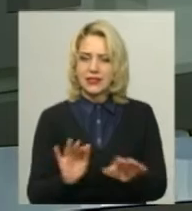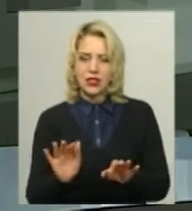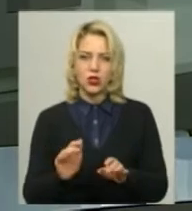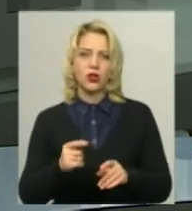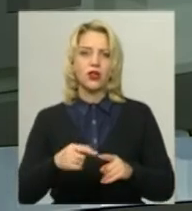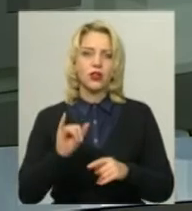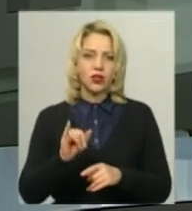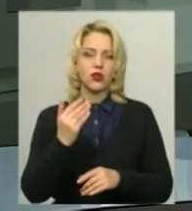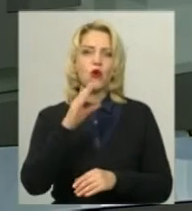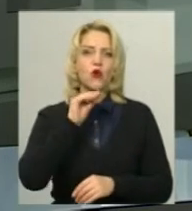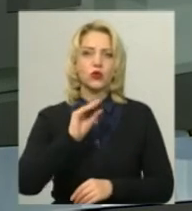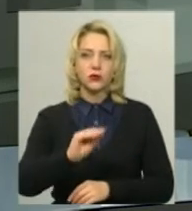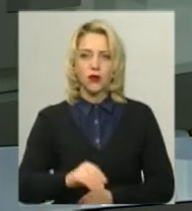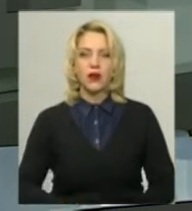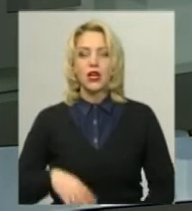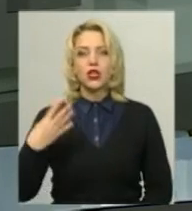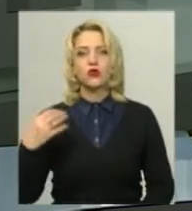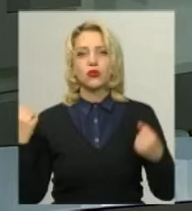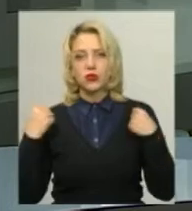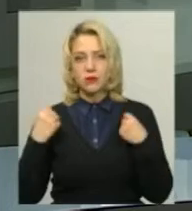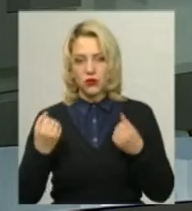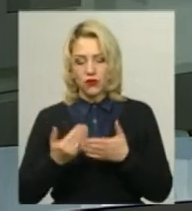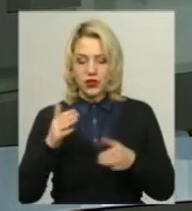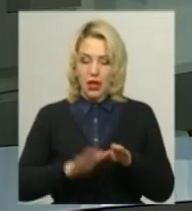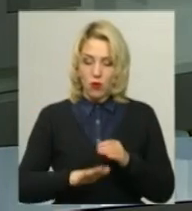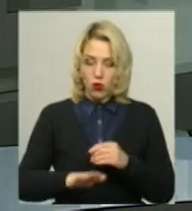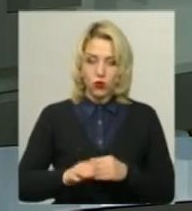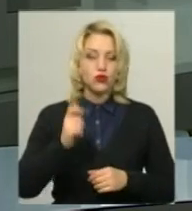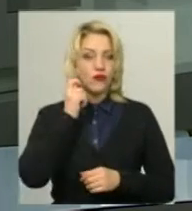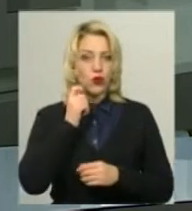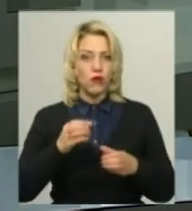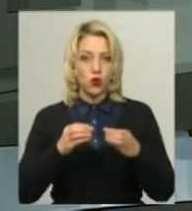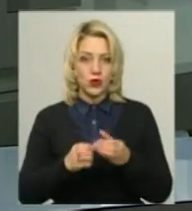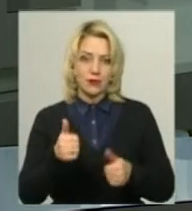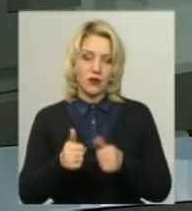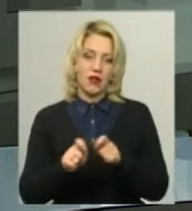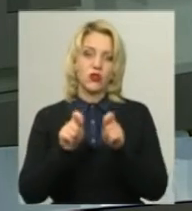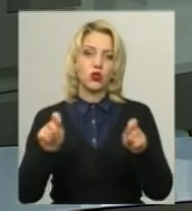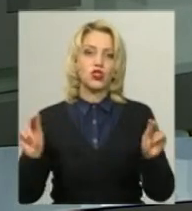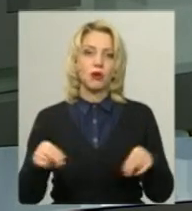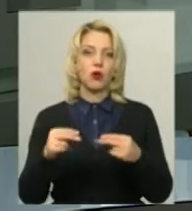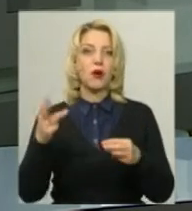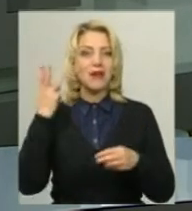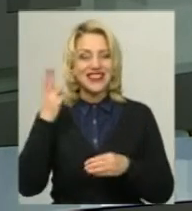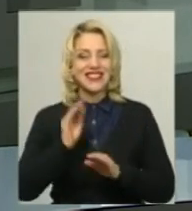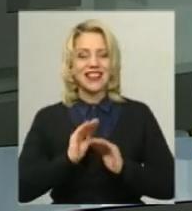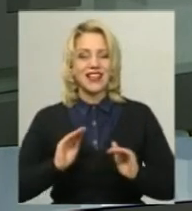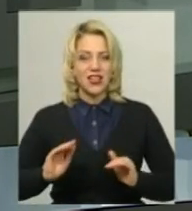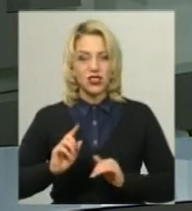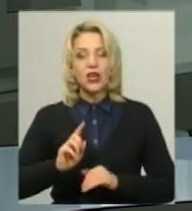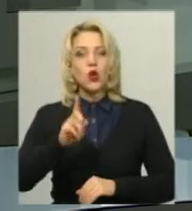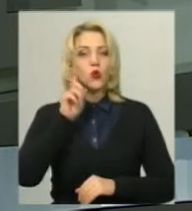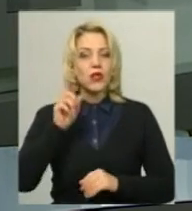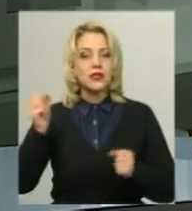40 спортсменів від наймолодшої вікової групи змагалися на відкритому чемпіонаті Хмельницької дитячо-юнацьку спортивної